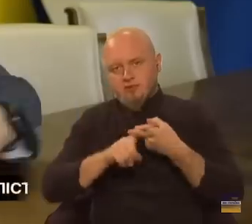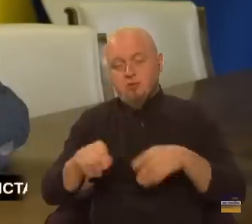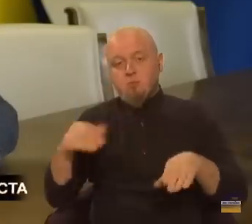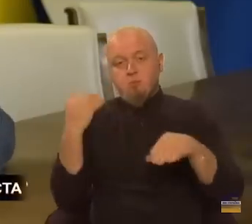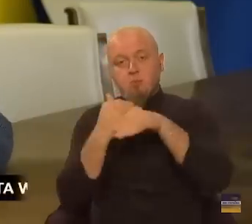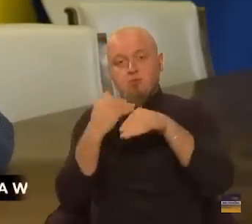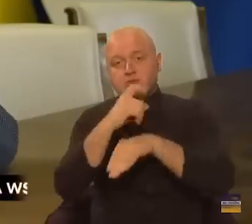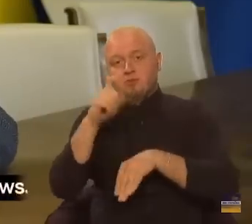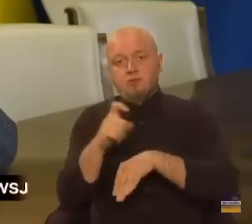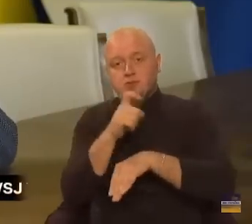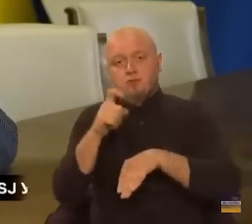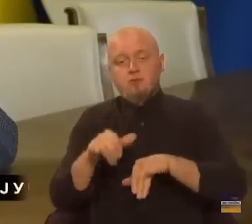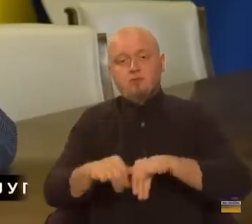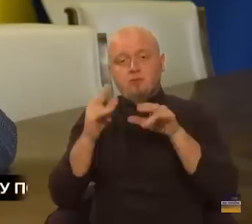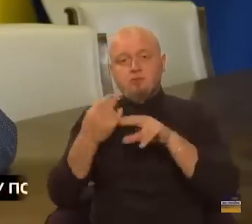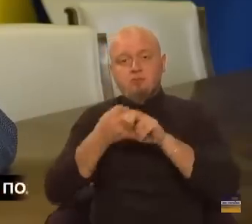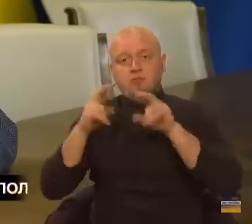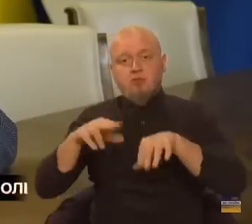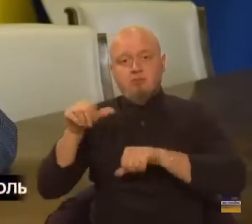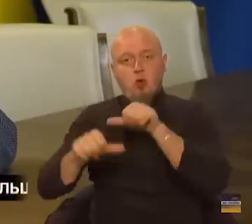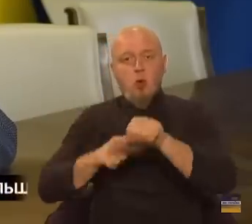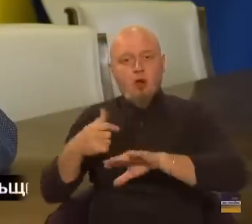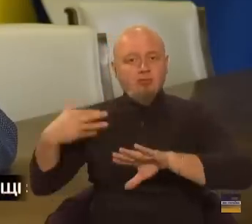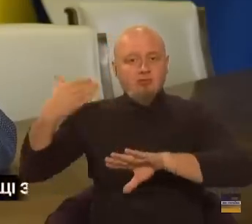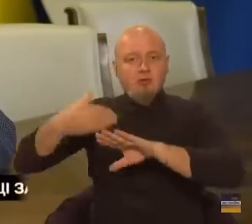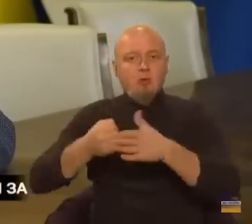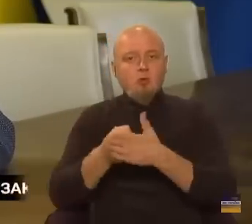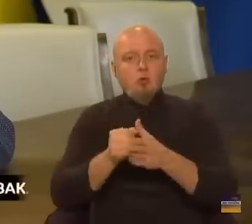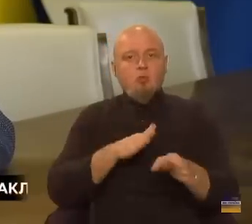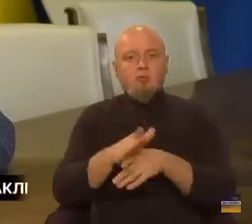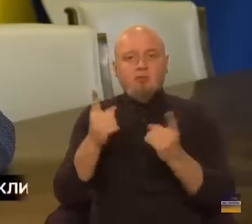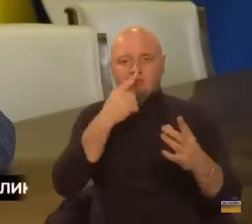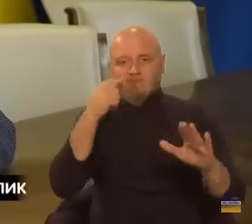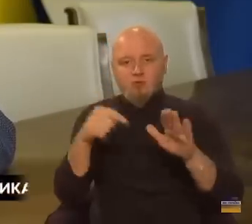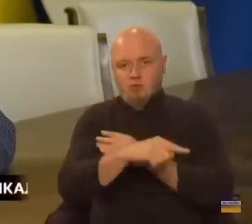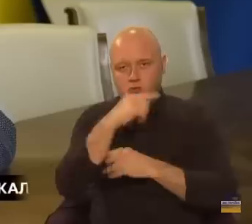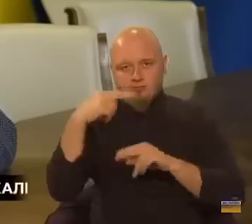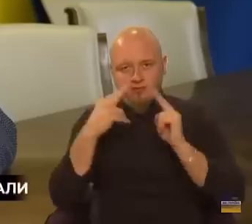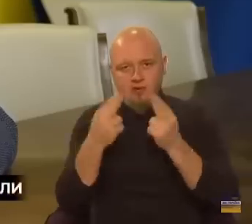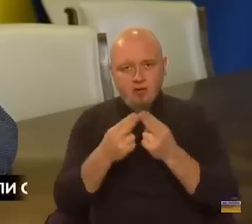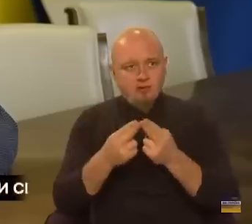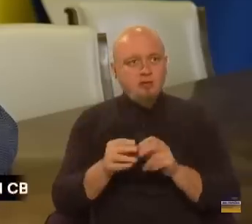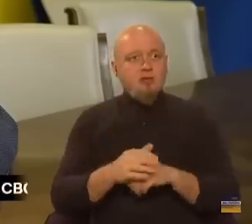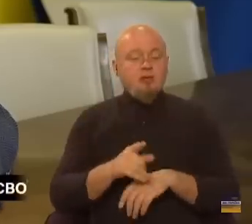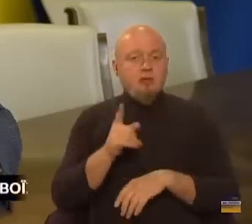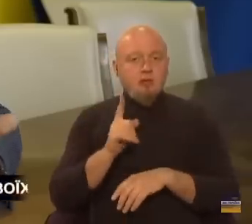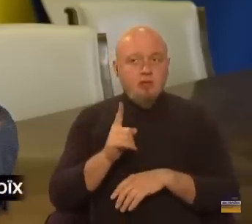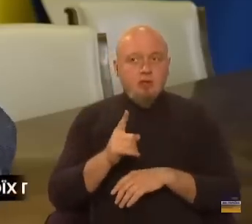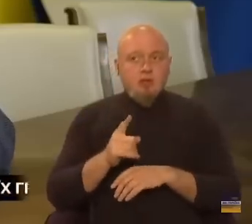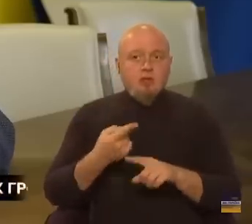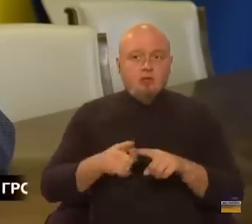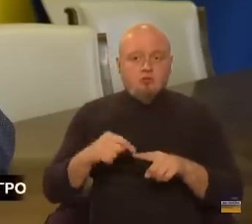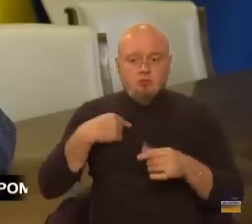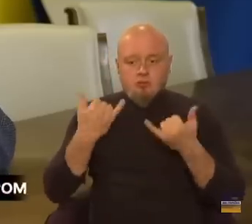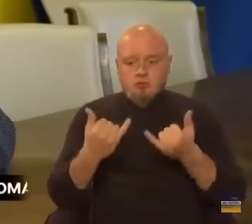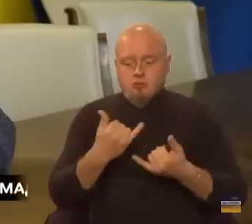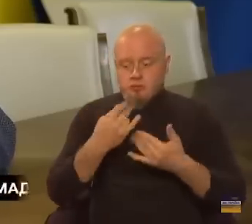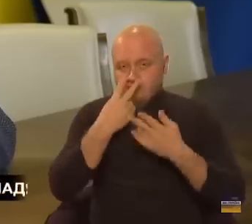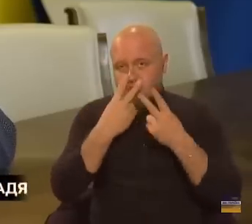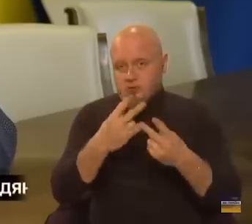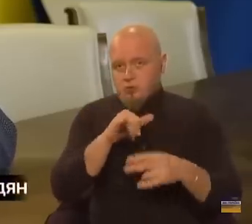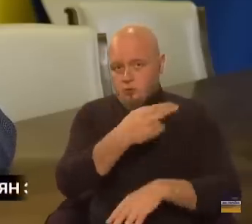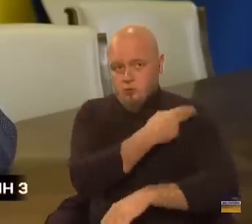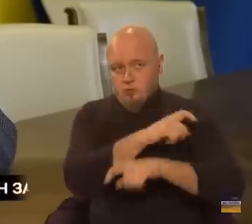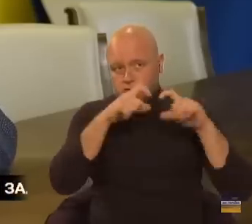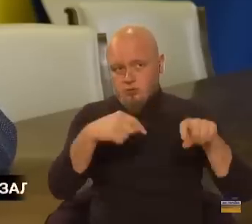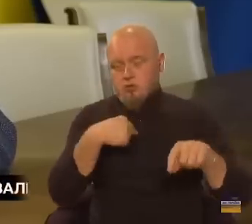порівняно з більш безпечними роками до повномасштабного вторгнення Російської Федерації. Але те, що ми сьогодні відмечаємо